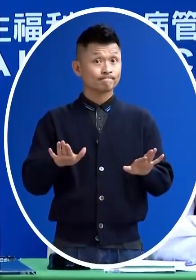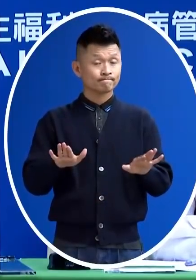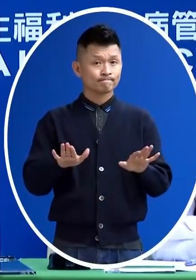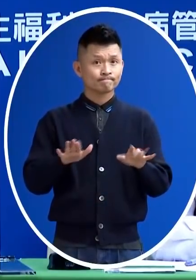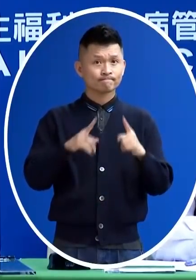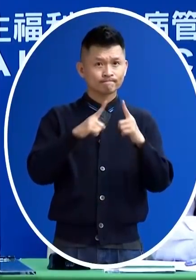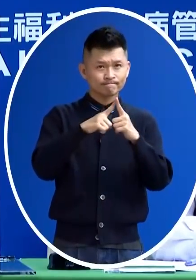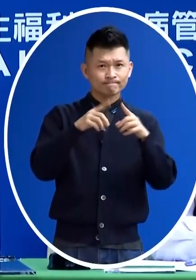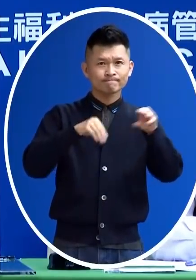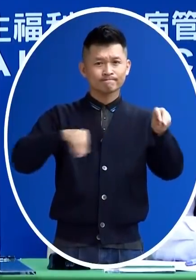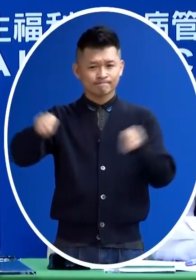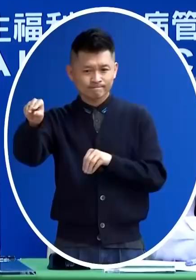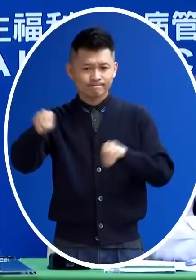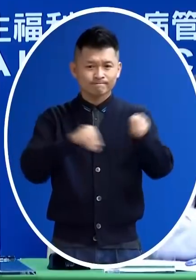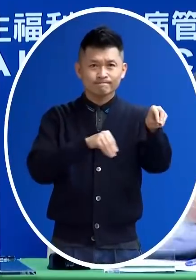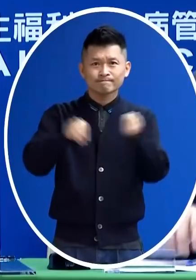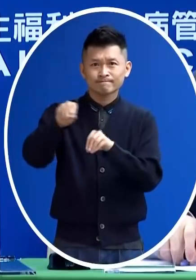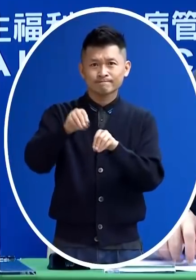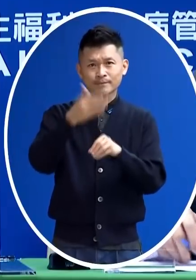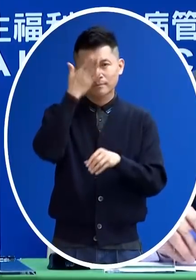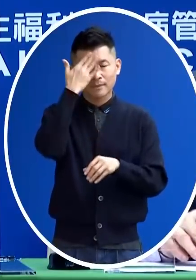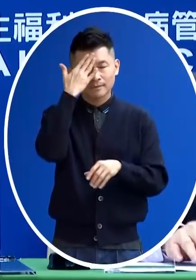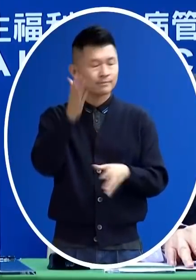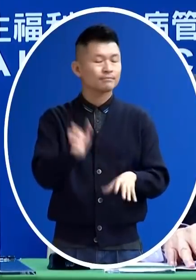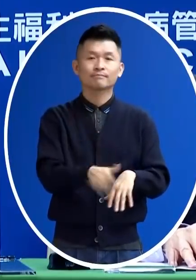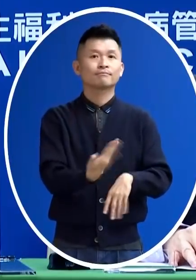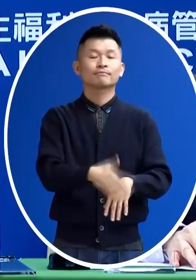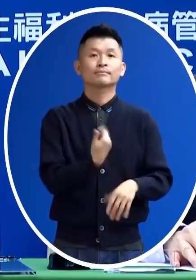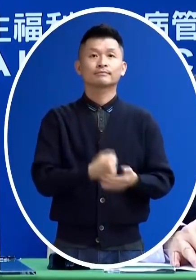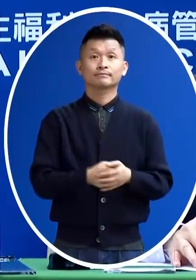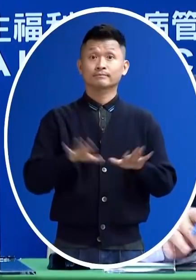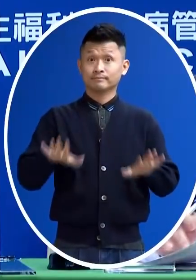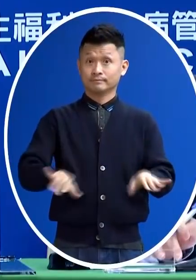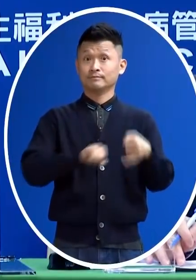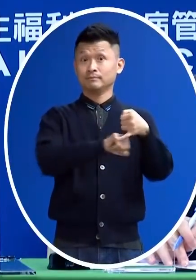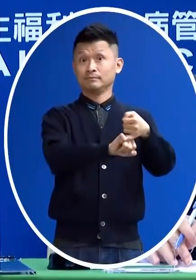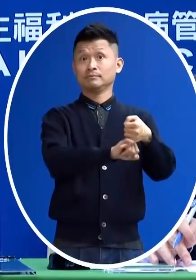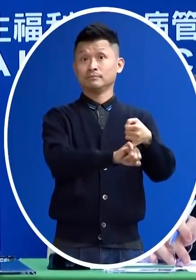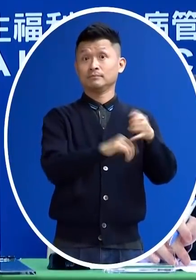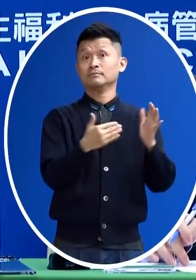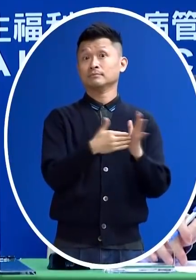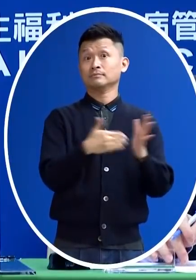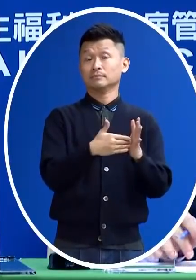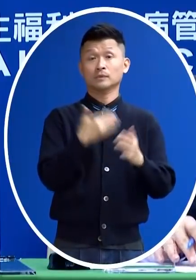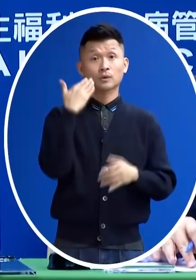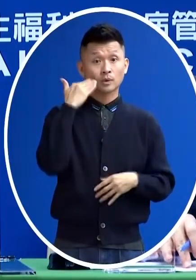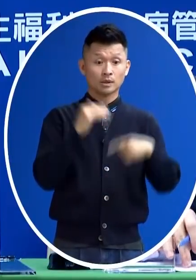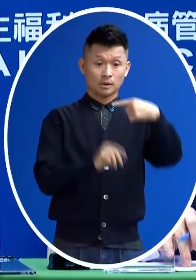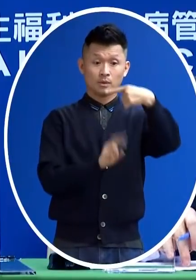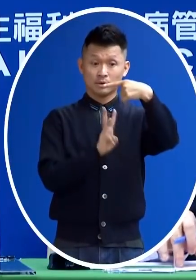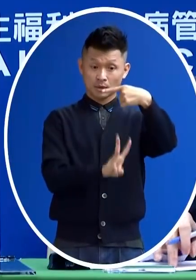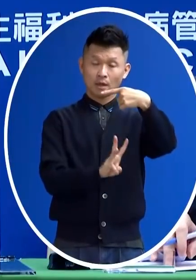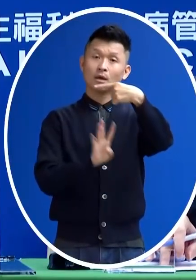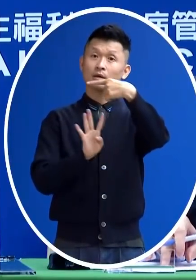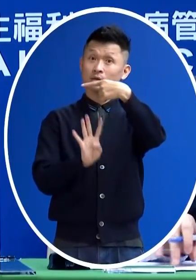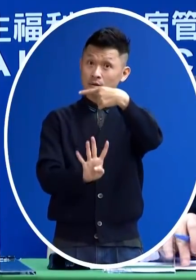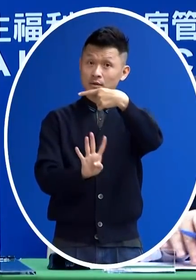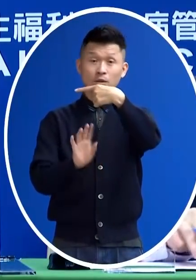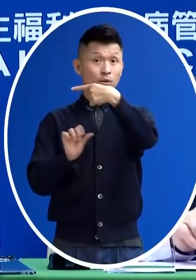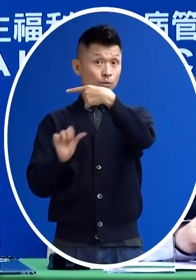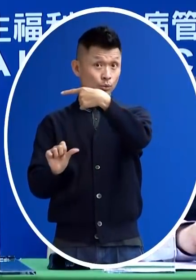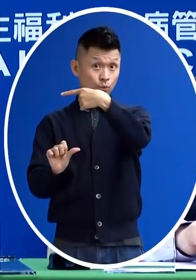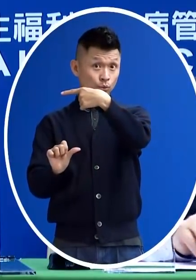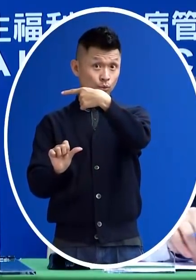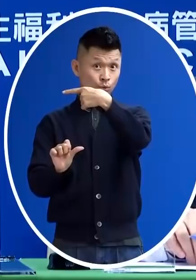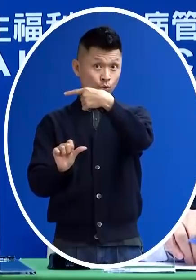去調來調過去就是以現在已經訂好的 那只要是1月3號1月4號1月